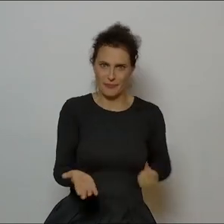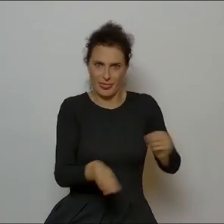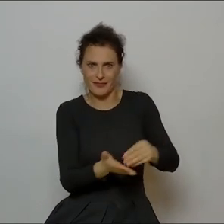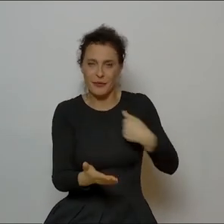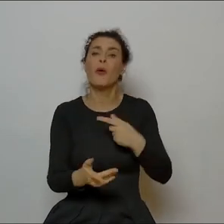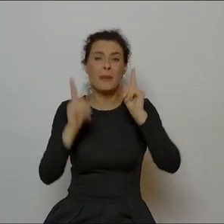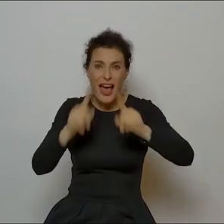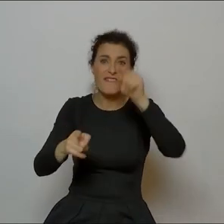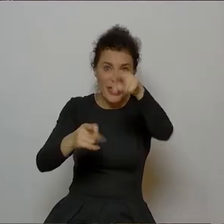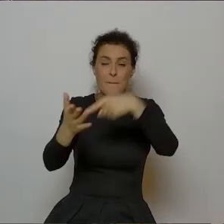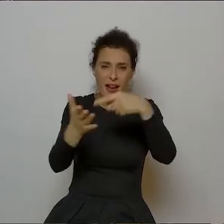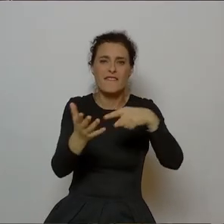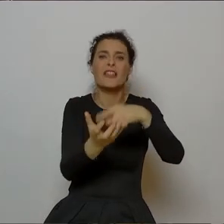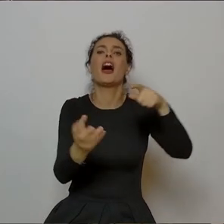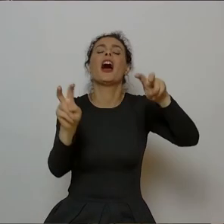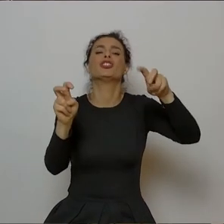ma być dziki na samym końcu.